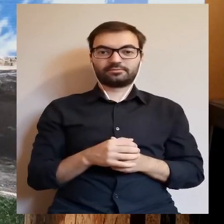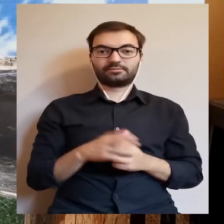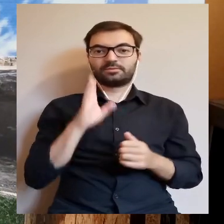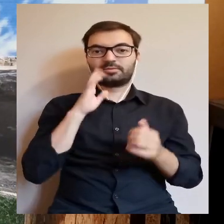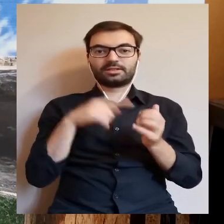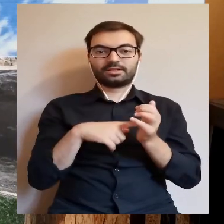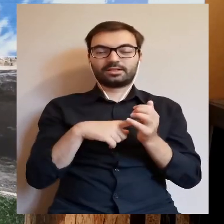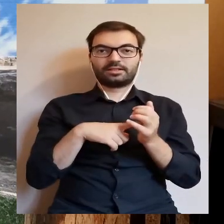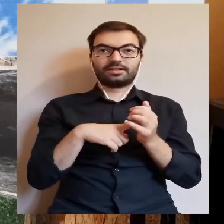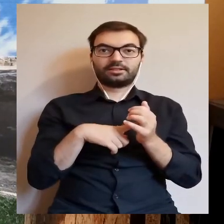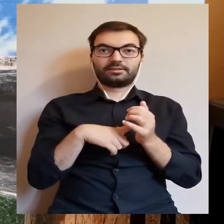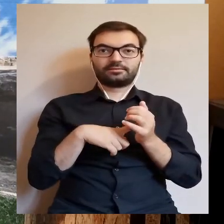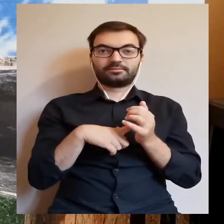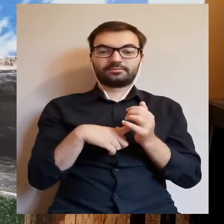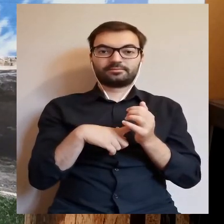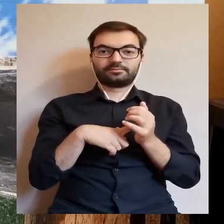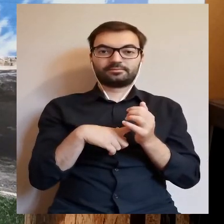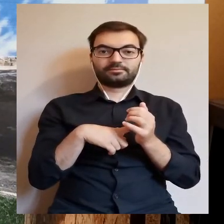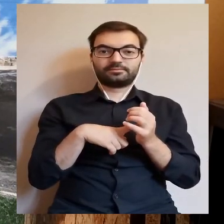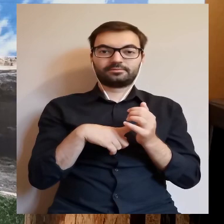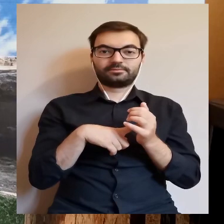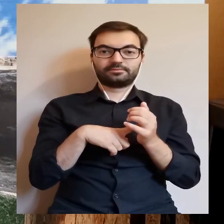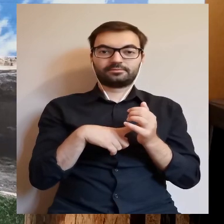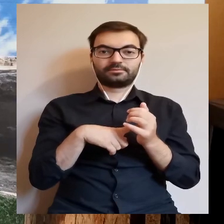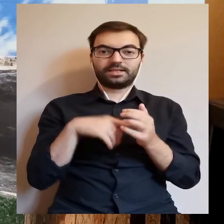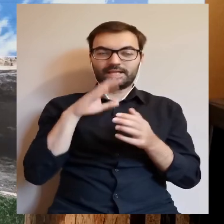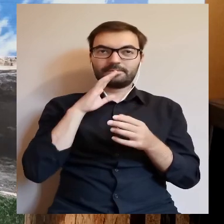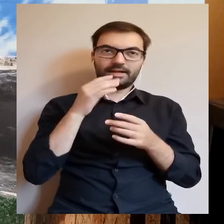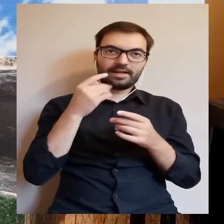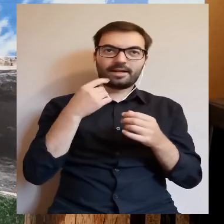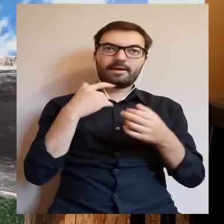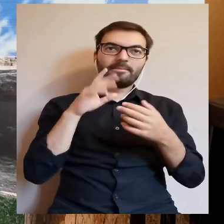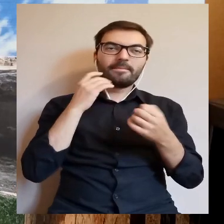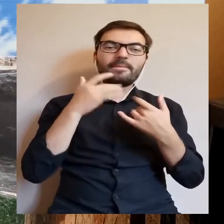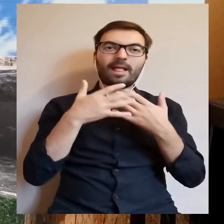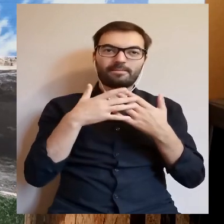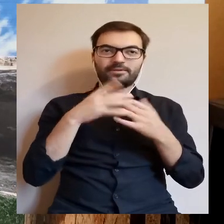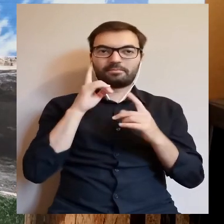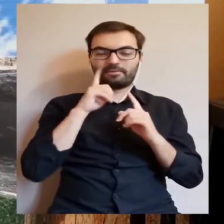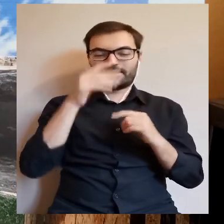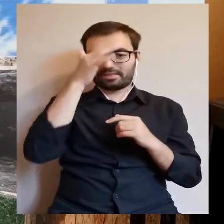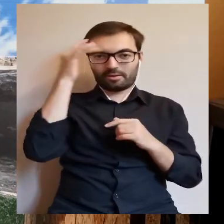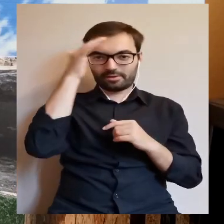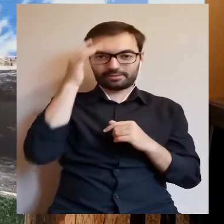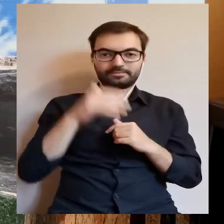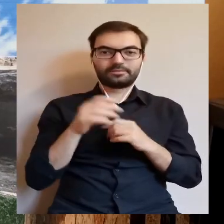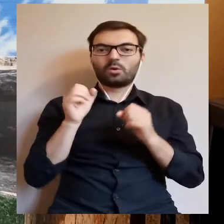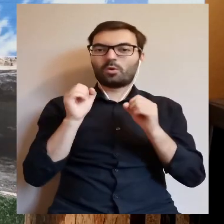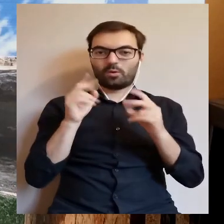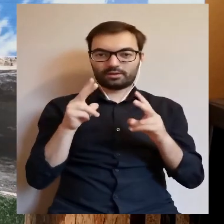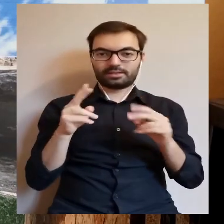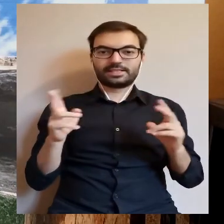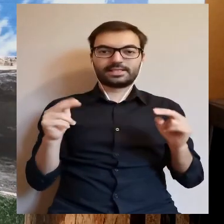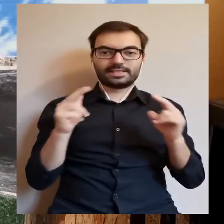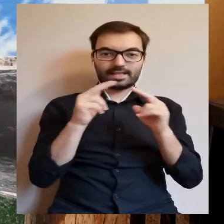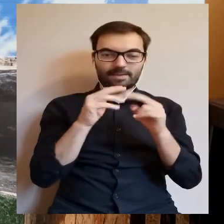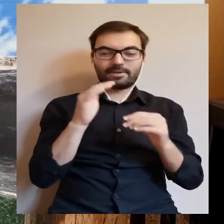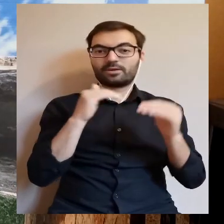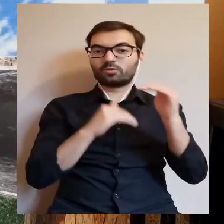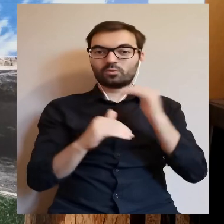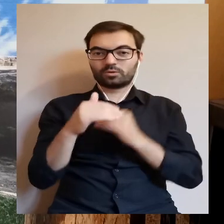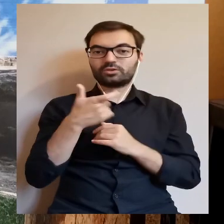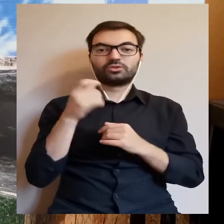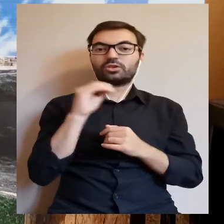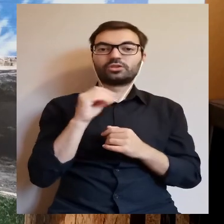każdym razie najlepiej oparta na legendach hipoteza. Dobrze, mamy zamek, mamy